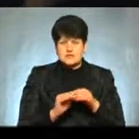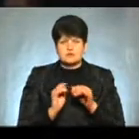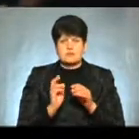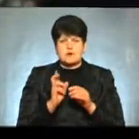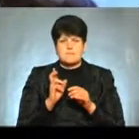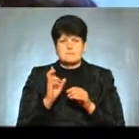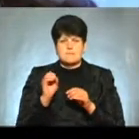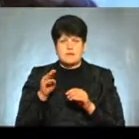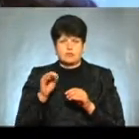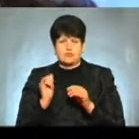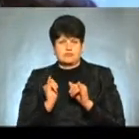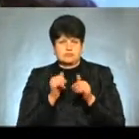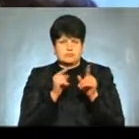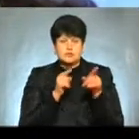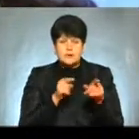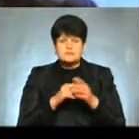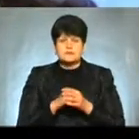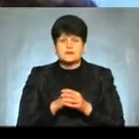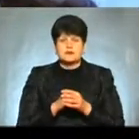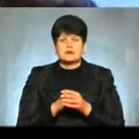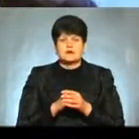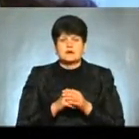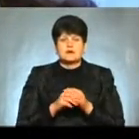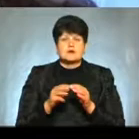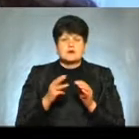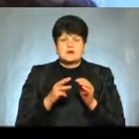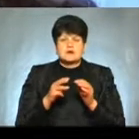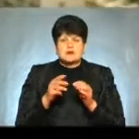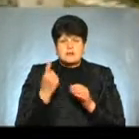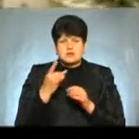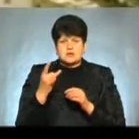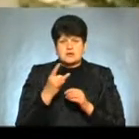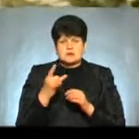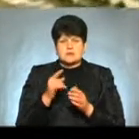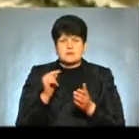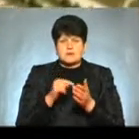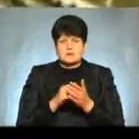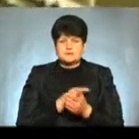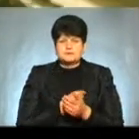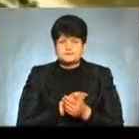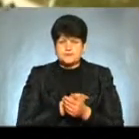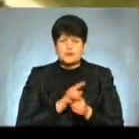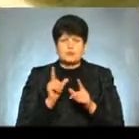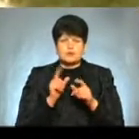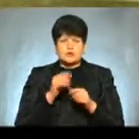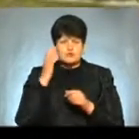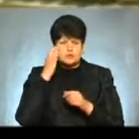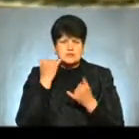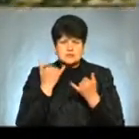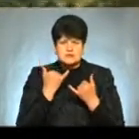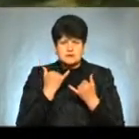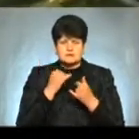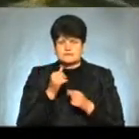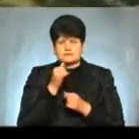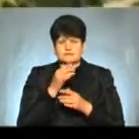туди В 86-му році вже листопаді місяць я попав перший раз в лікар Родина каже, що поїхати в Чорнобиль зараз не